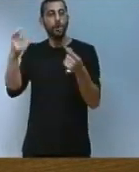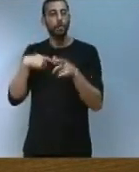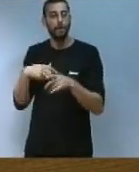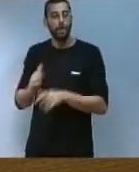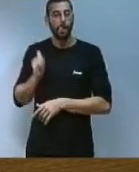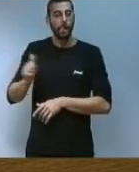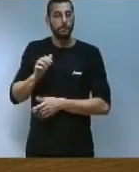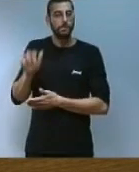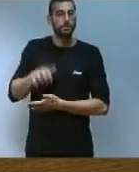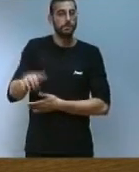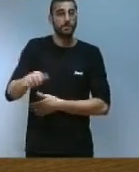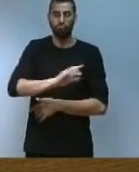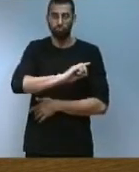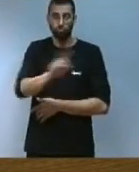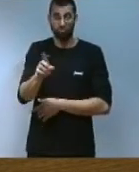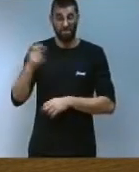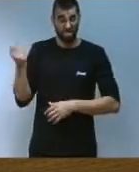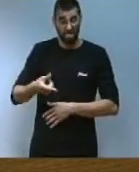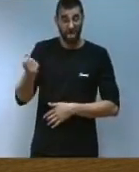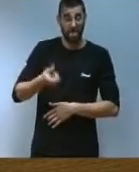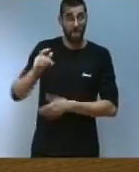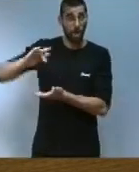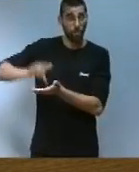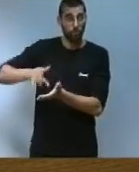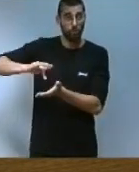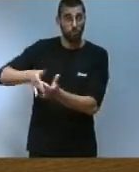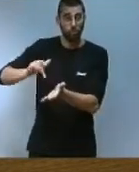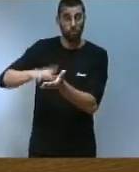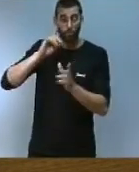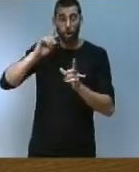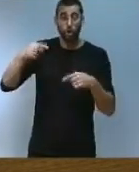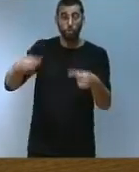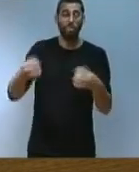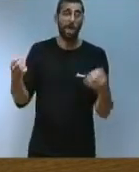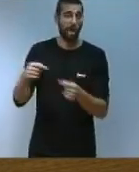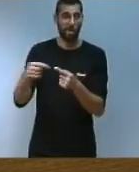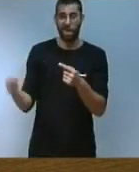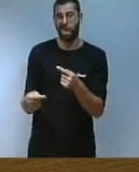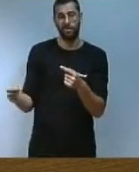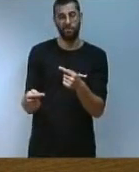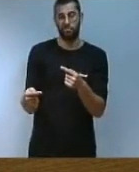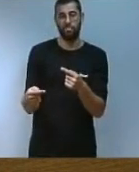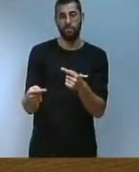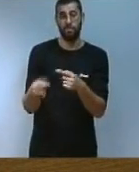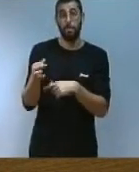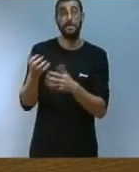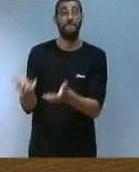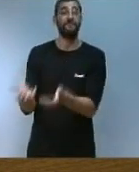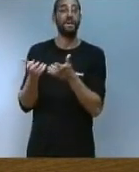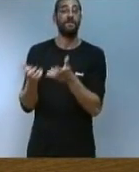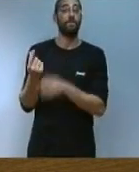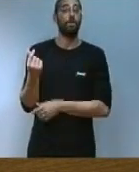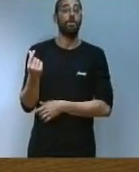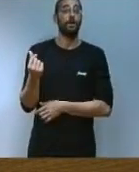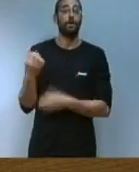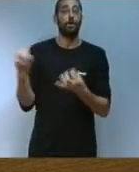moltes vegades han sigut exaurits generant externalitats negatives i s'han obtingut beneficis sense tindre en compte que les